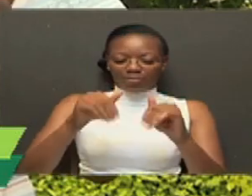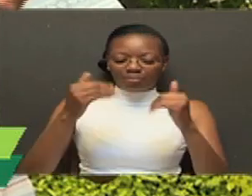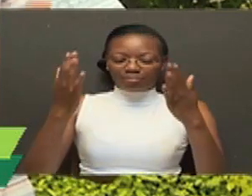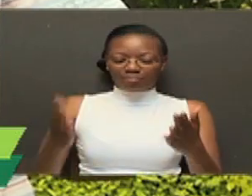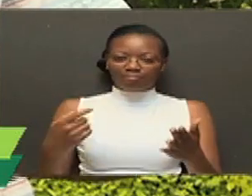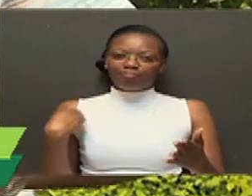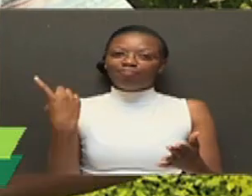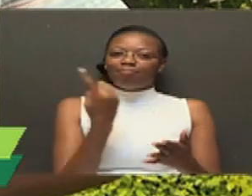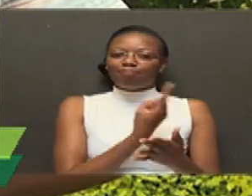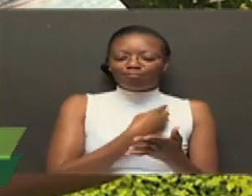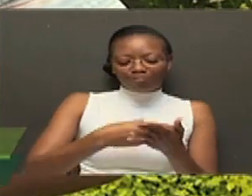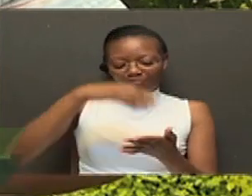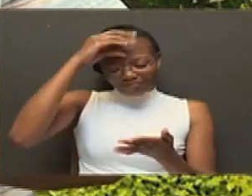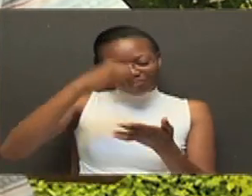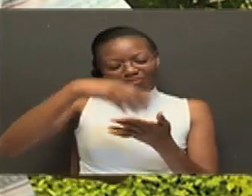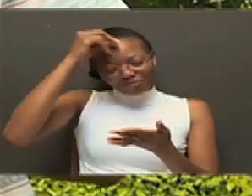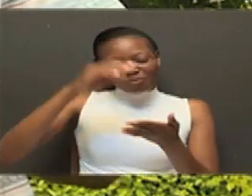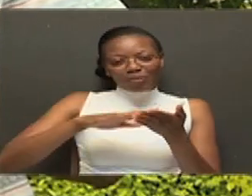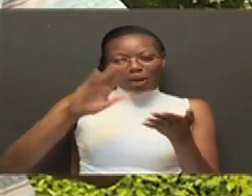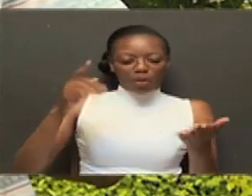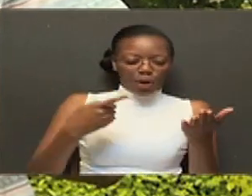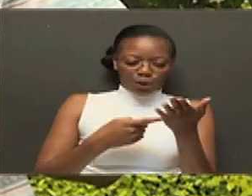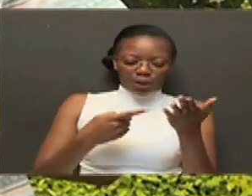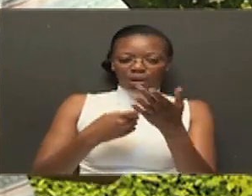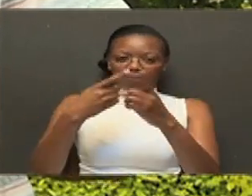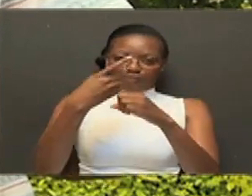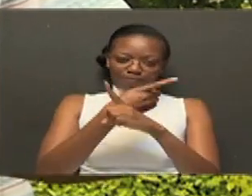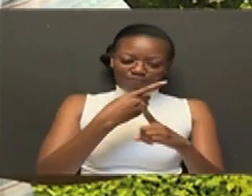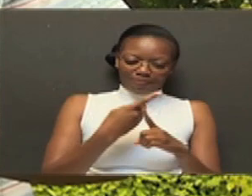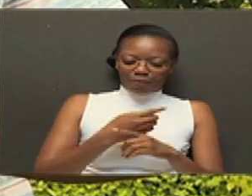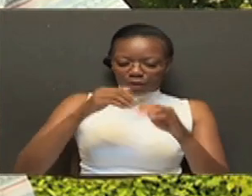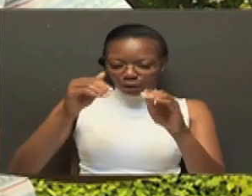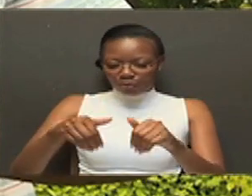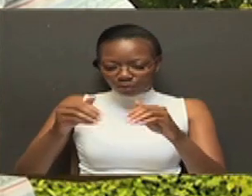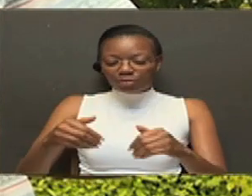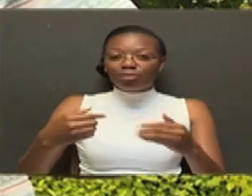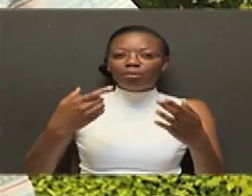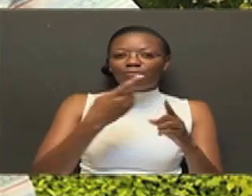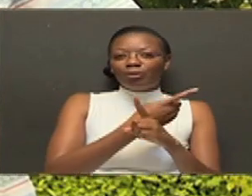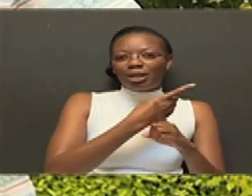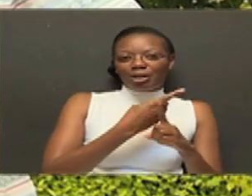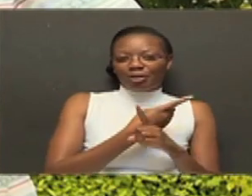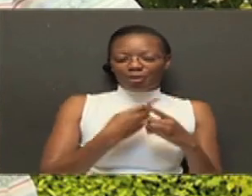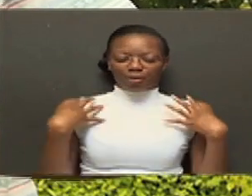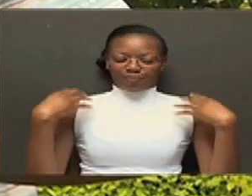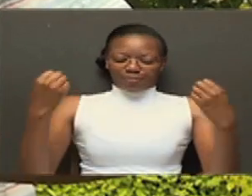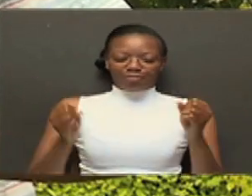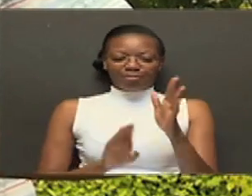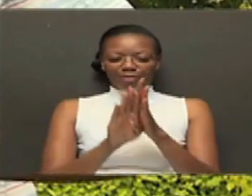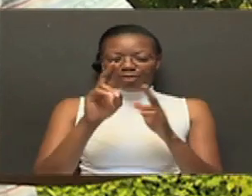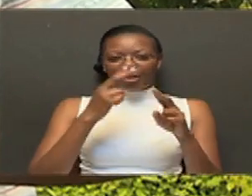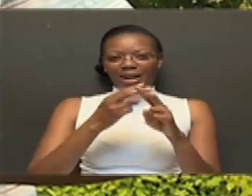kipindi chetu ucham kulima Kujifunza mengi kukusu mbinu, tofauti, zakilimo na teknolojia mbali mbali zinazo imarisha afya